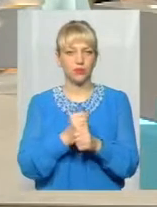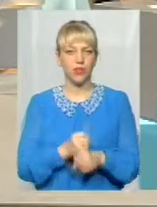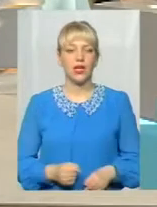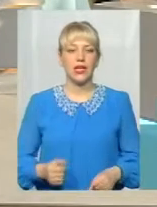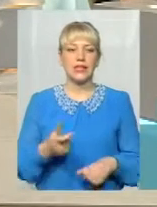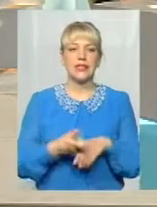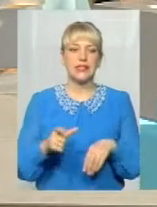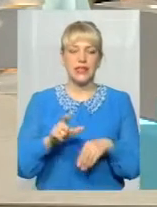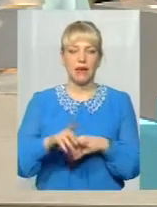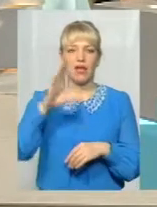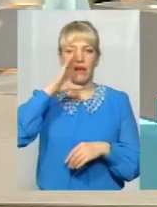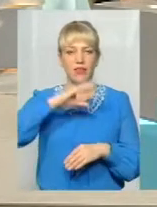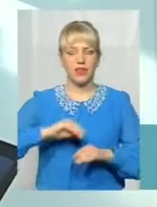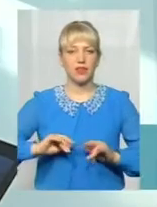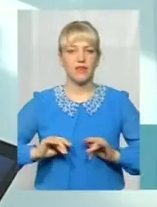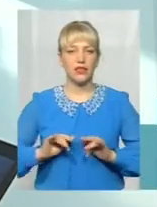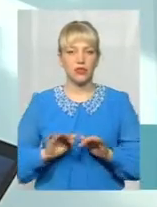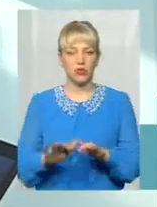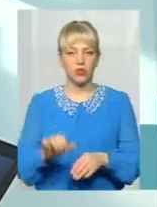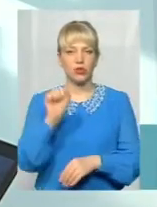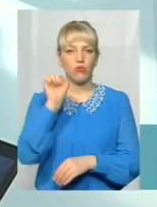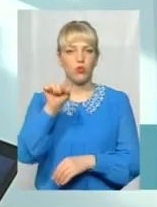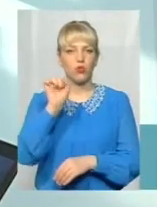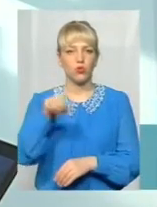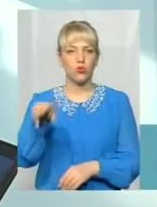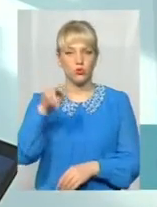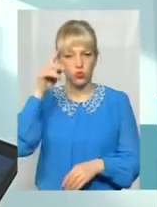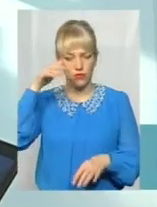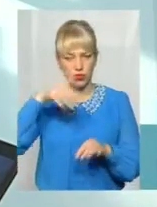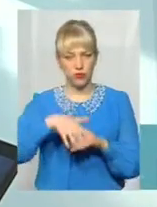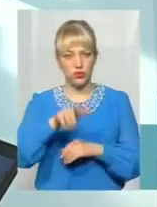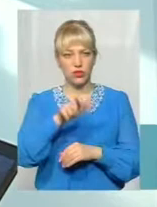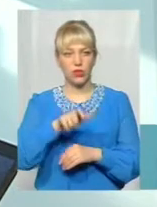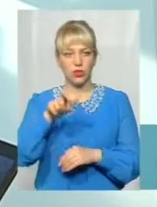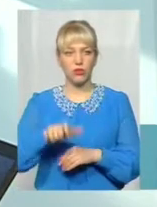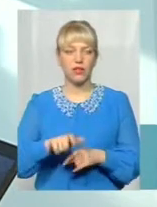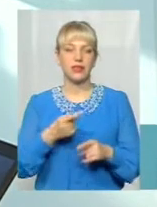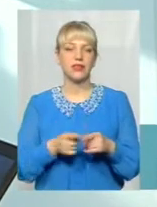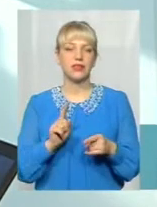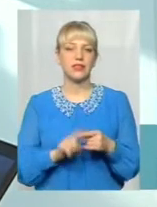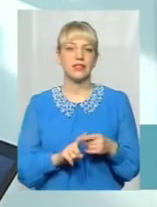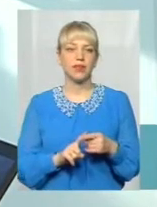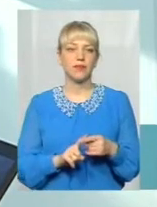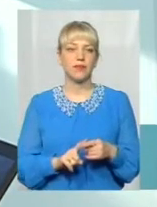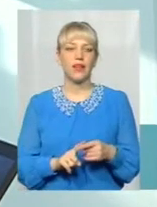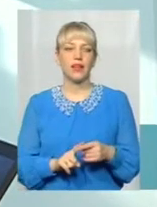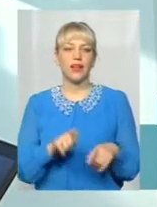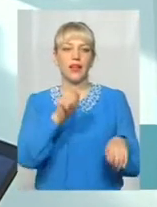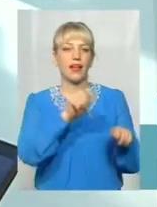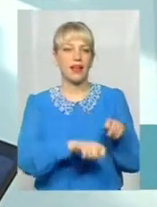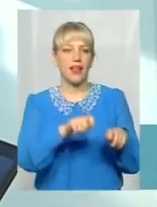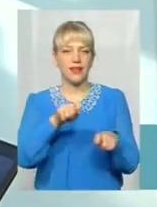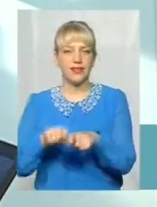ефективний спосіб достукатися до свідомості громадян – звичайно, рейди в місця